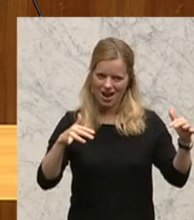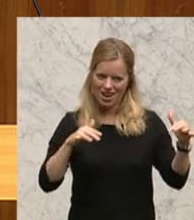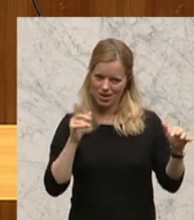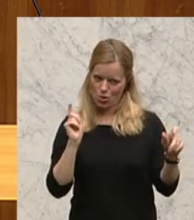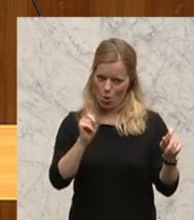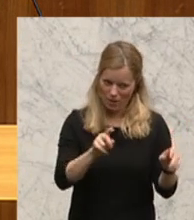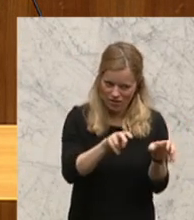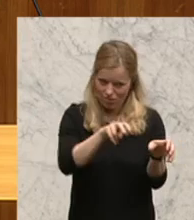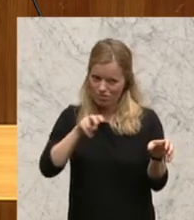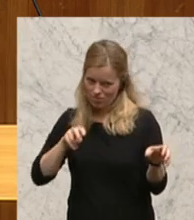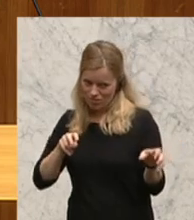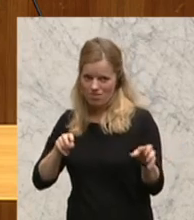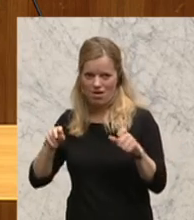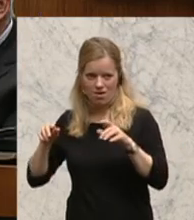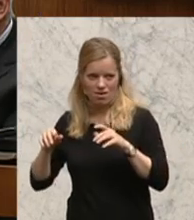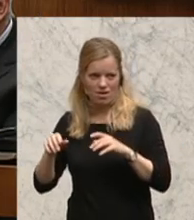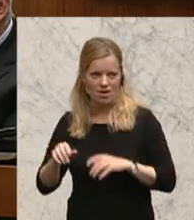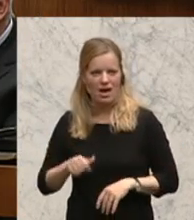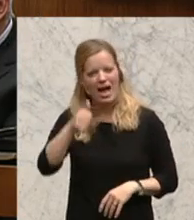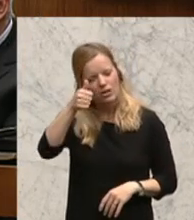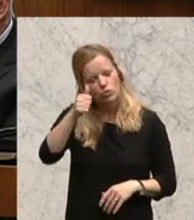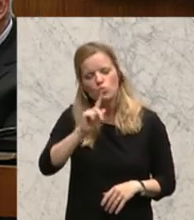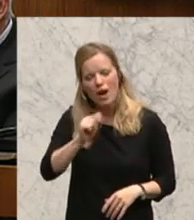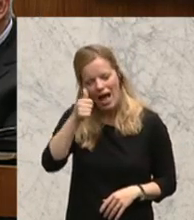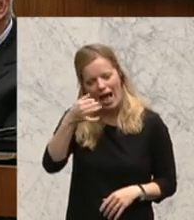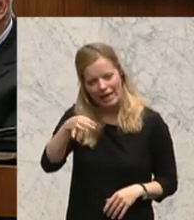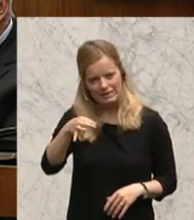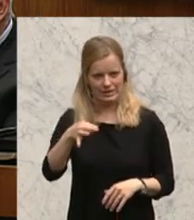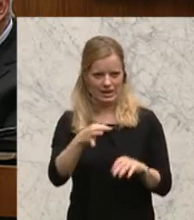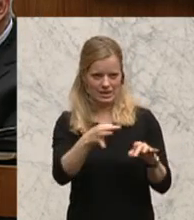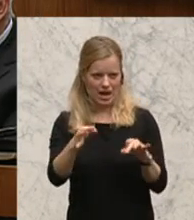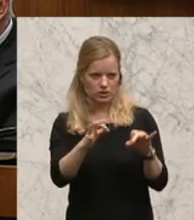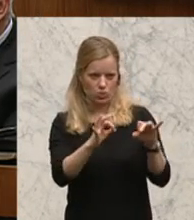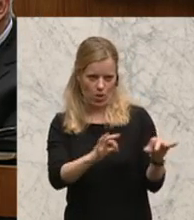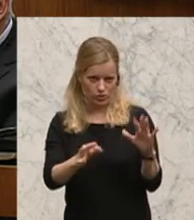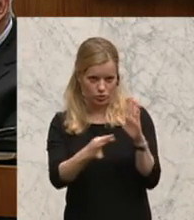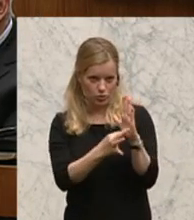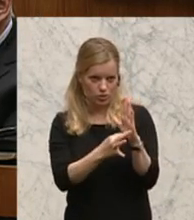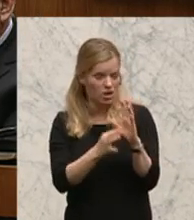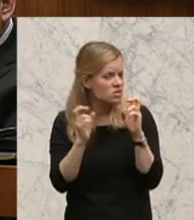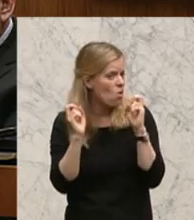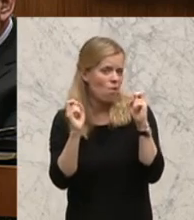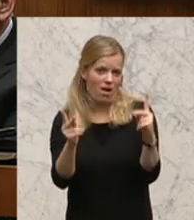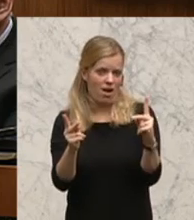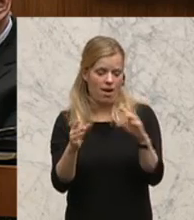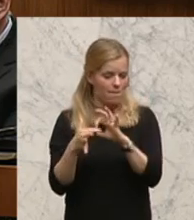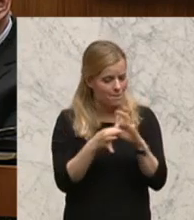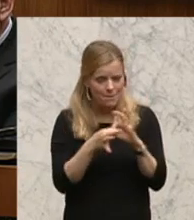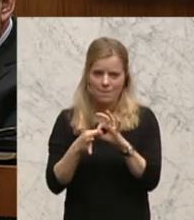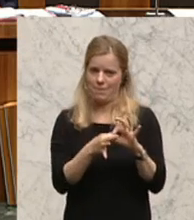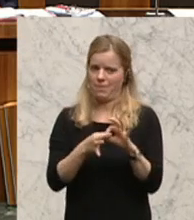während eines einzigen Tagesordnungspunktes natürlich völlig okay und im Rahmen der Geschäftsordnung. Das halte ich